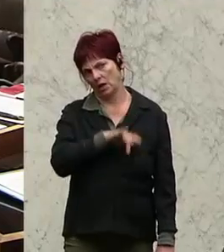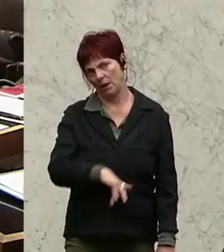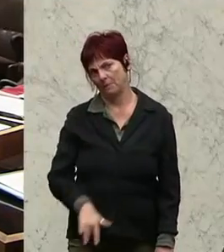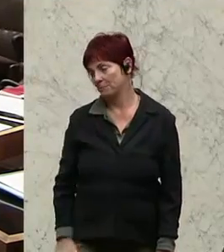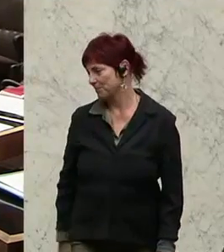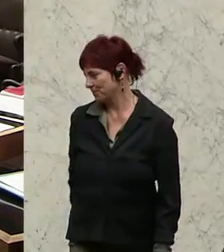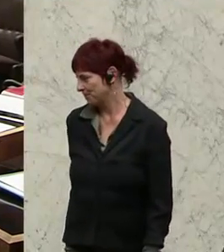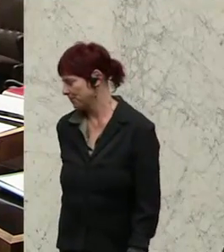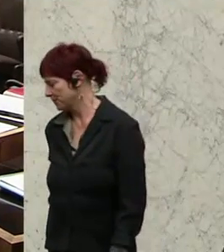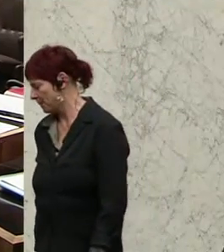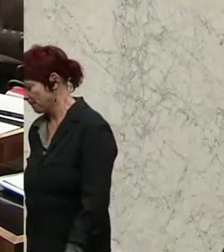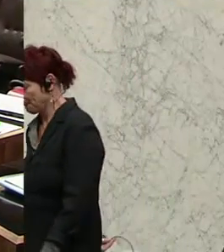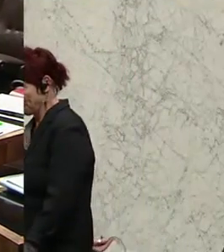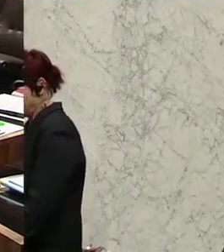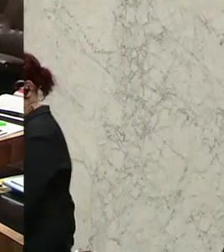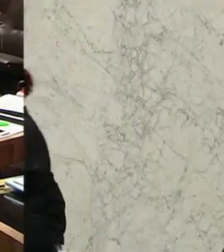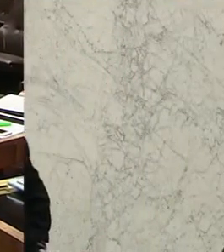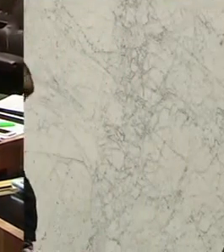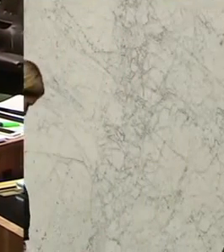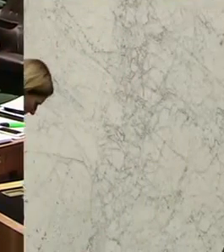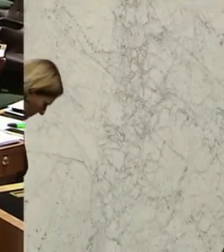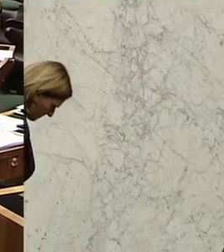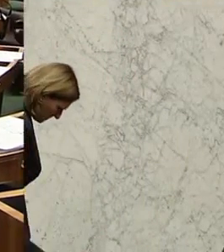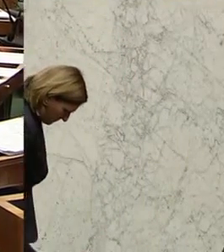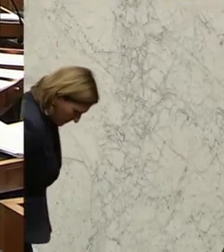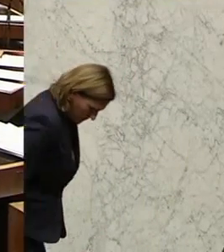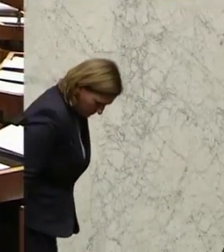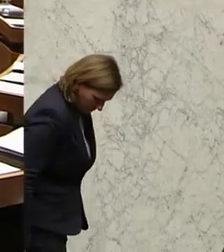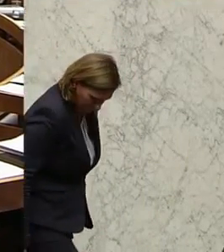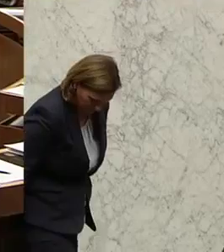So, nun ist aber niemand mehr zu Wort gemeldet. Debatte geschlossen.